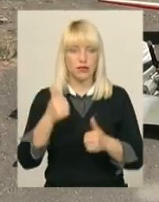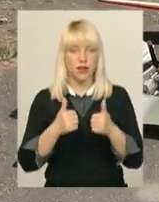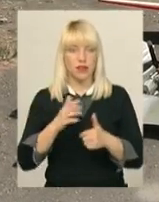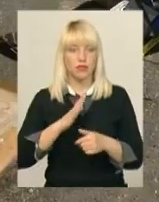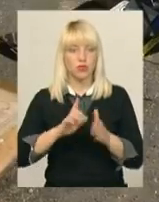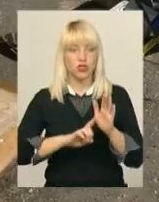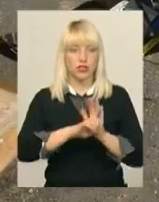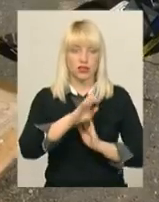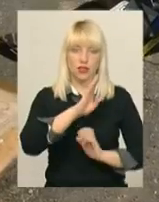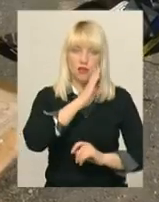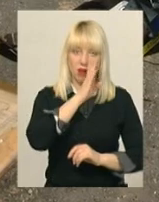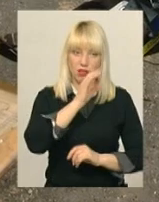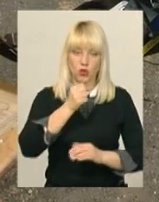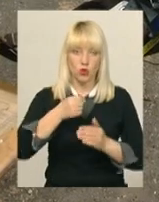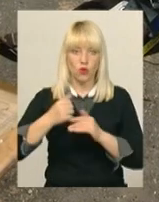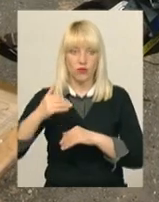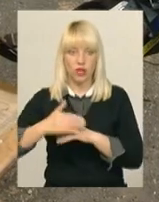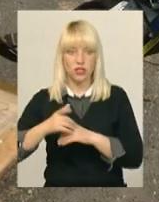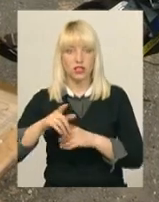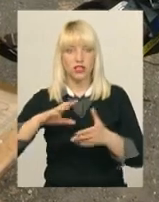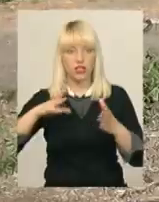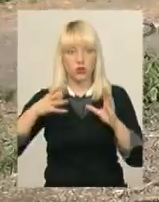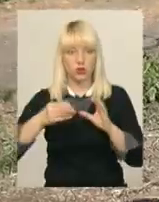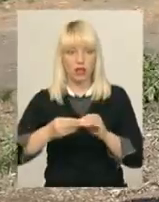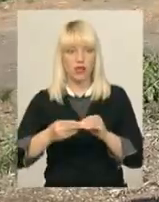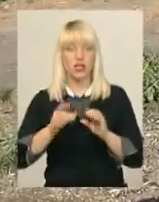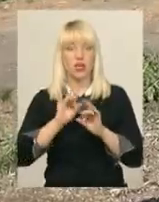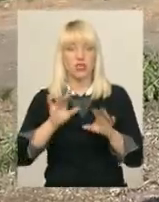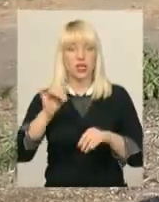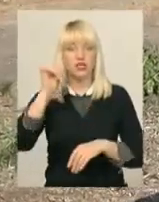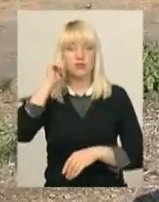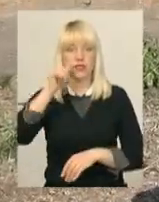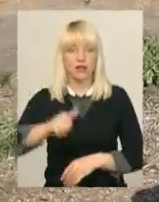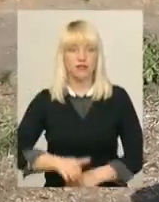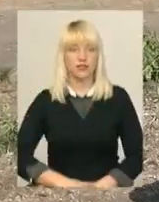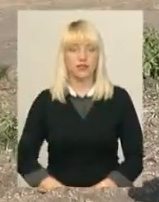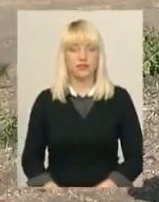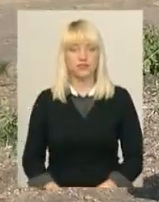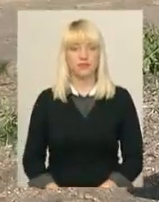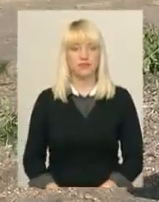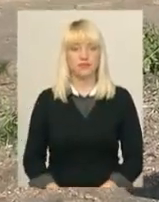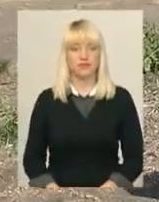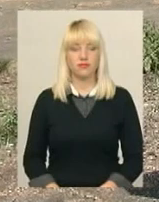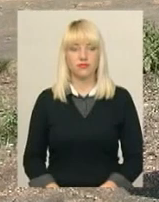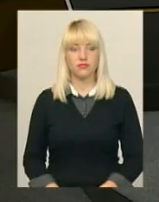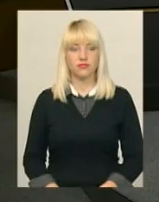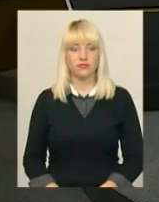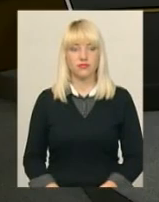вечора. Їхні результати ми повідомимо завтра, коли судді підіб'ють підсумки. Світлана Поробок, Юрій Чорний, новини Поділяцентр.